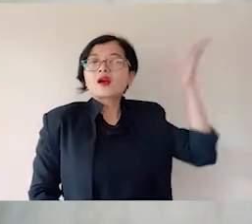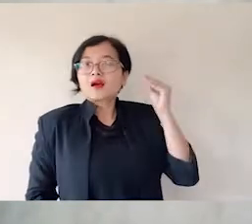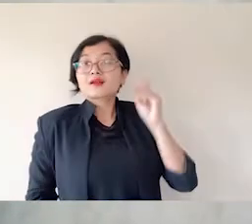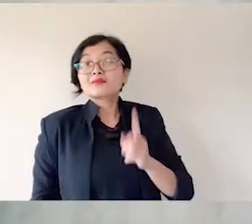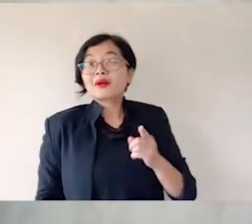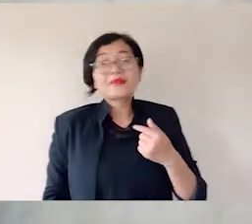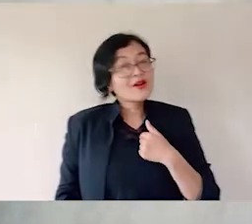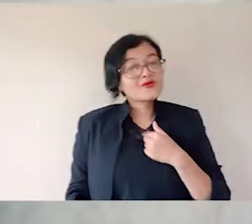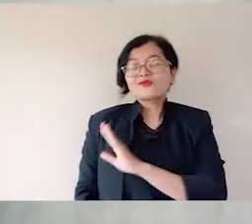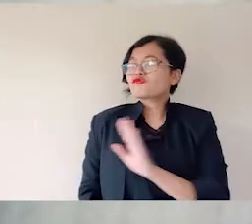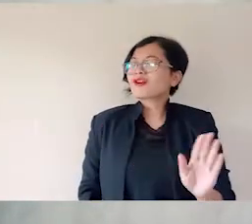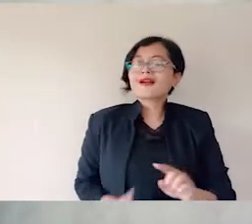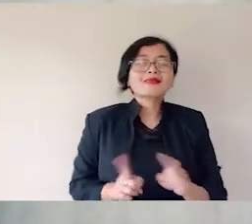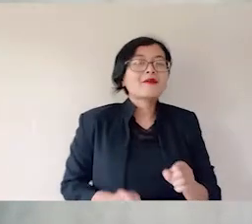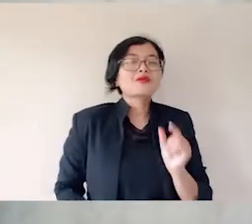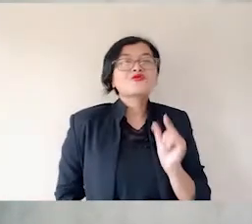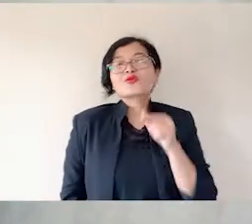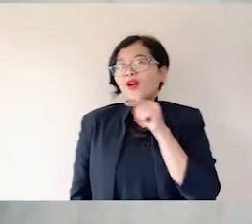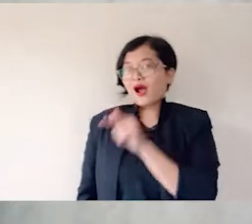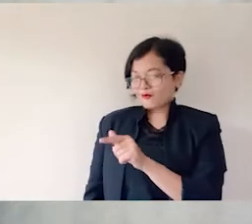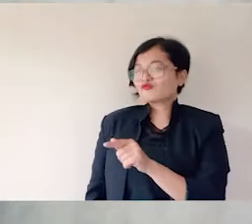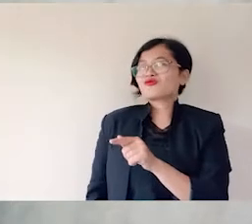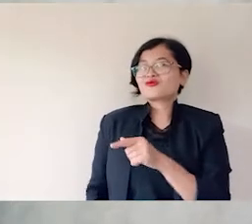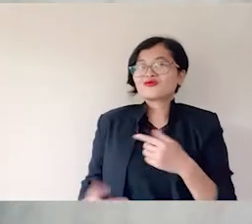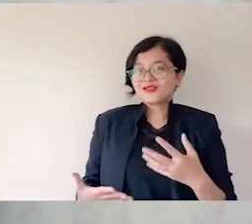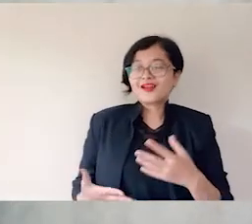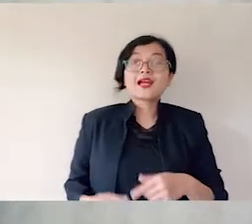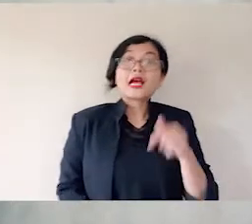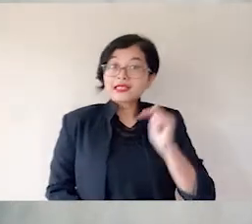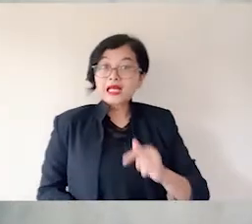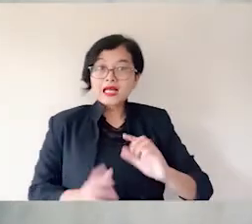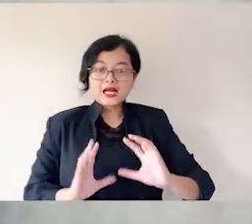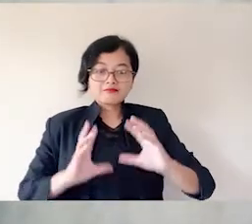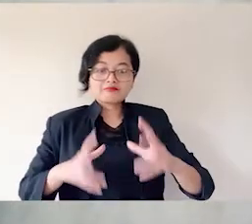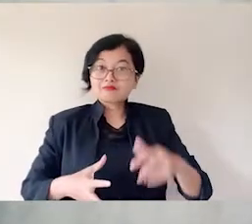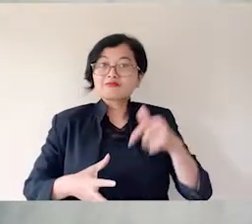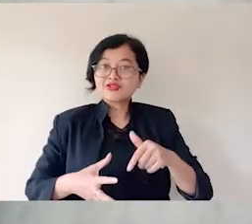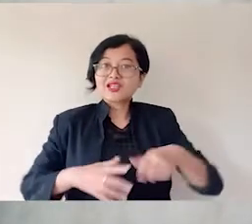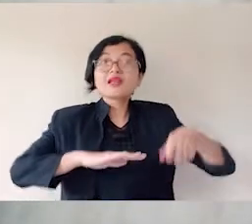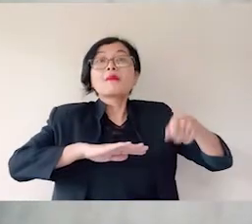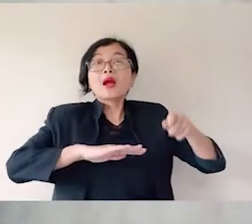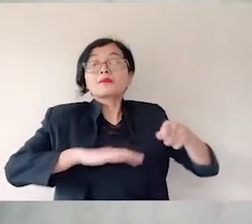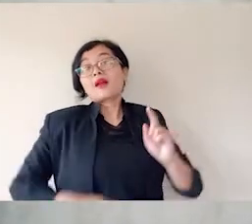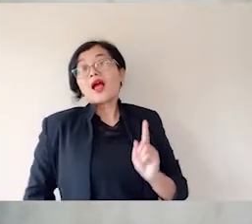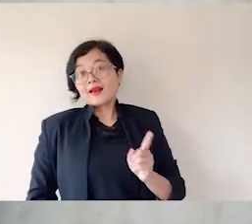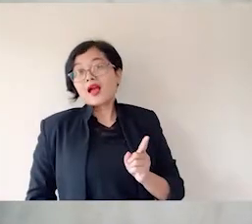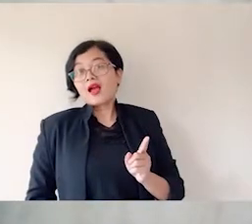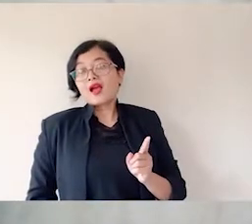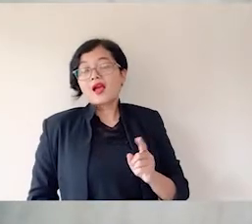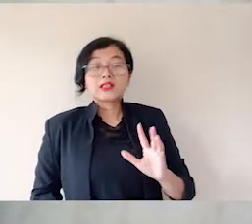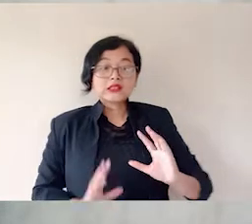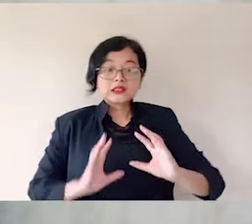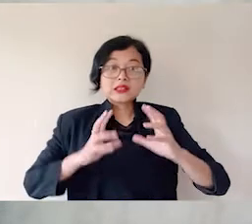melainkan oleh karena kamu. Sekarang berlangsung penghakiman atas dunia ini. Sekarang juga penguasa